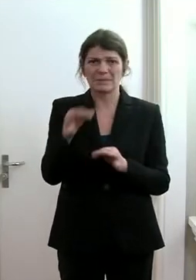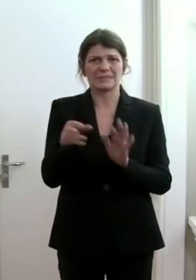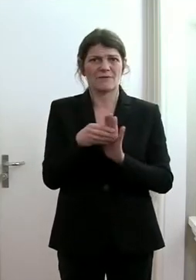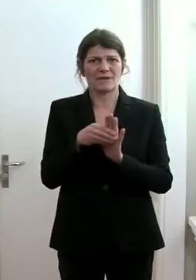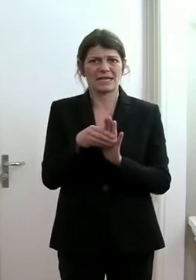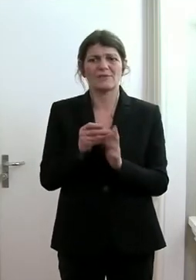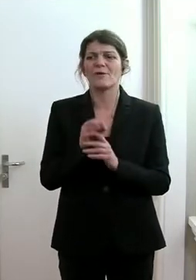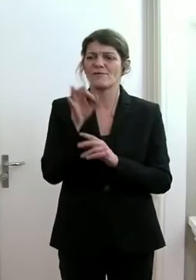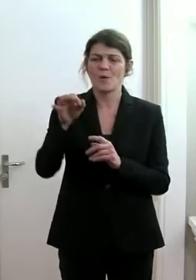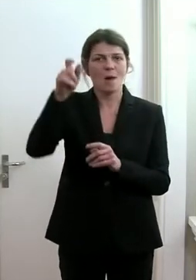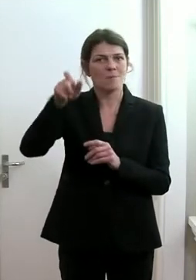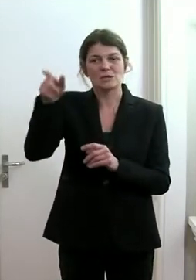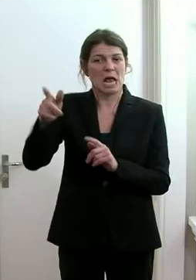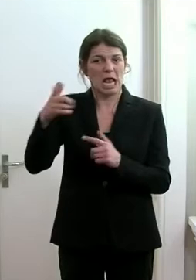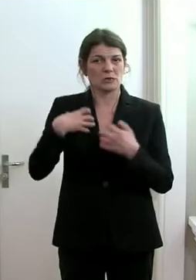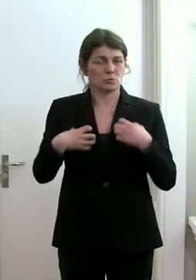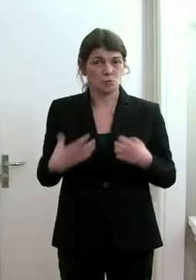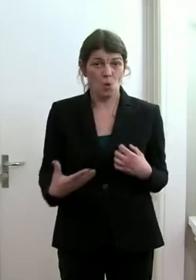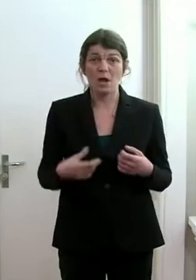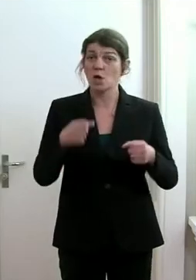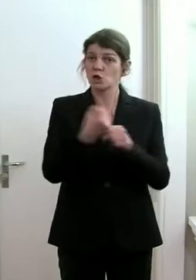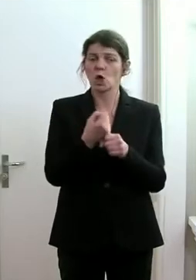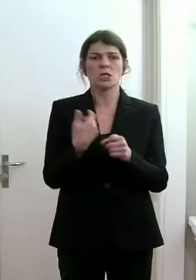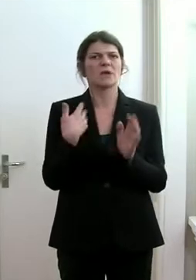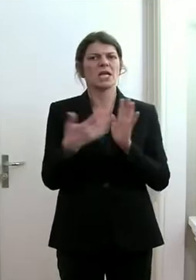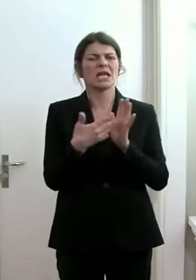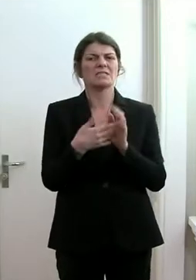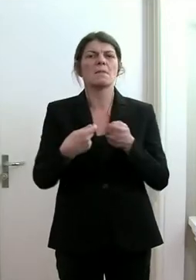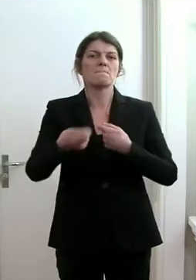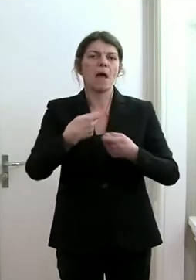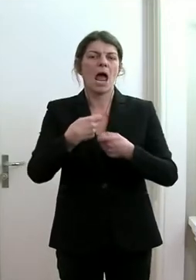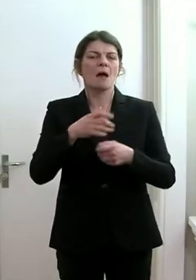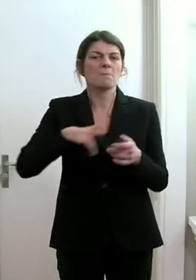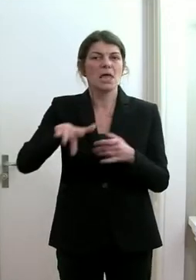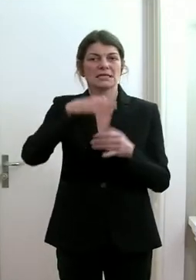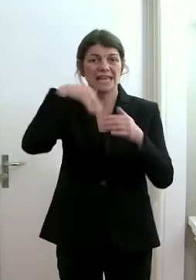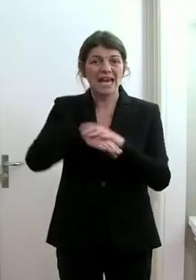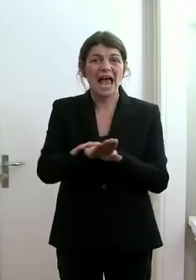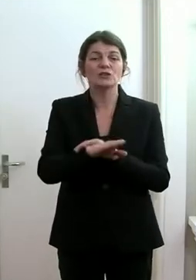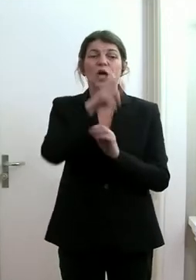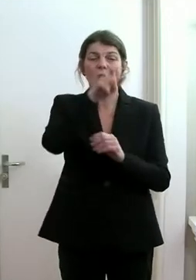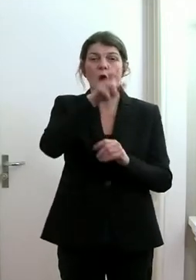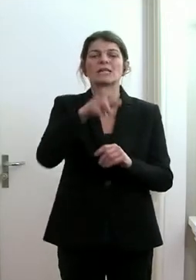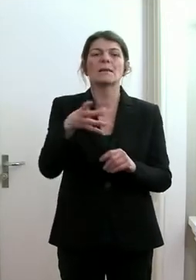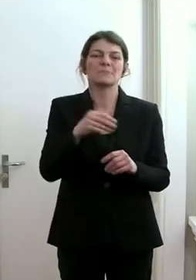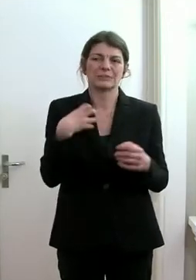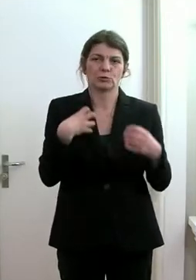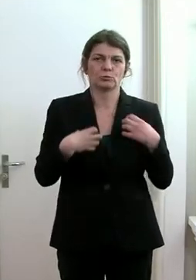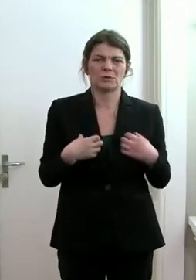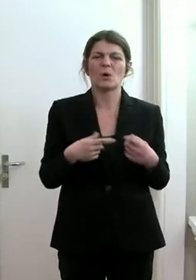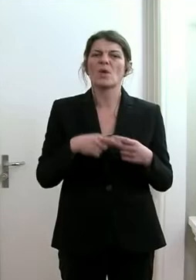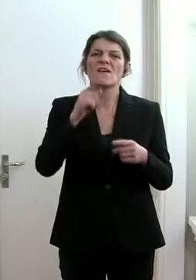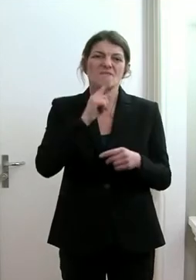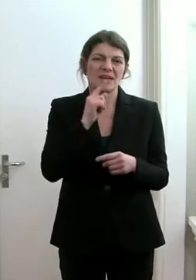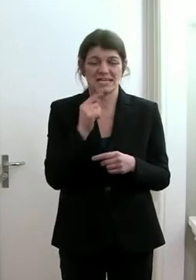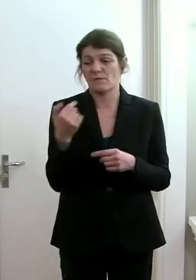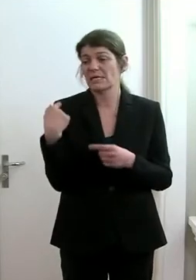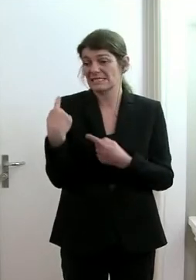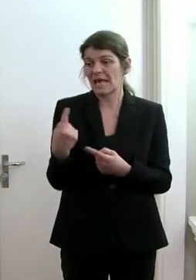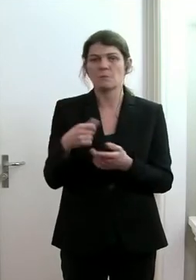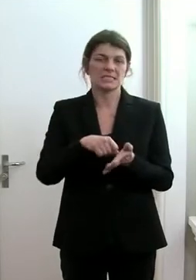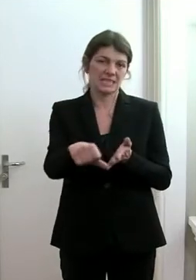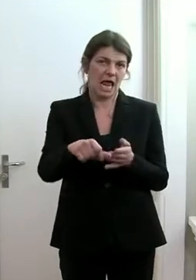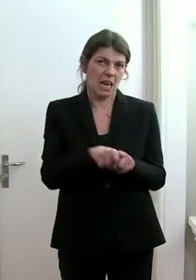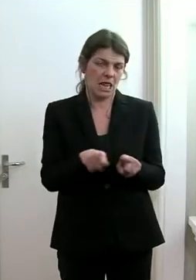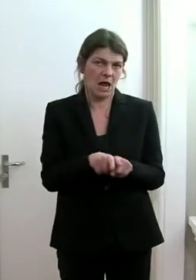haben, bei den Symptomlosen. Und sonst testen wir in der Marktplatzgarage eben die Personen mit Symptomen und einige wenige, die noch Selbstzahler sind,